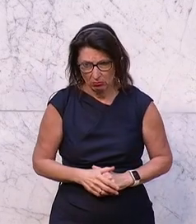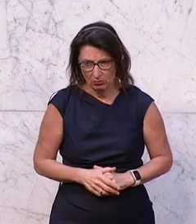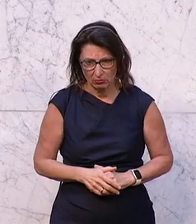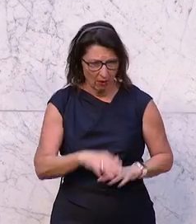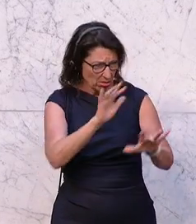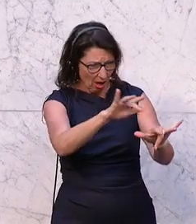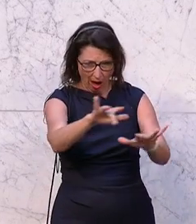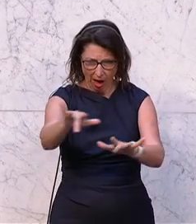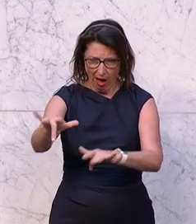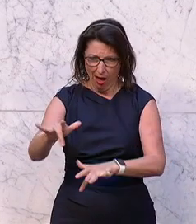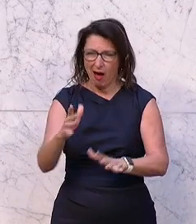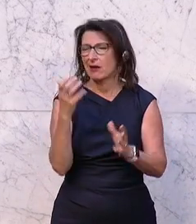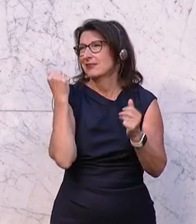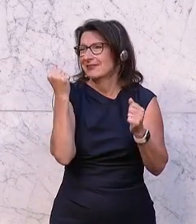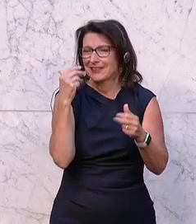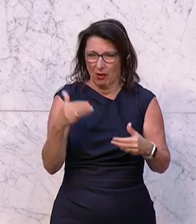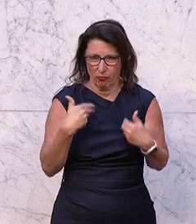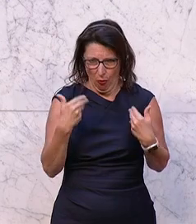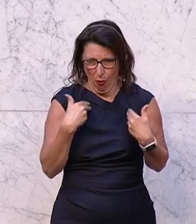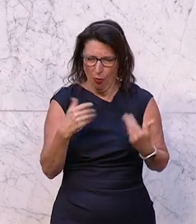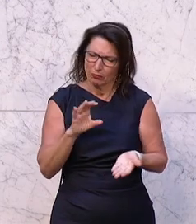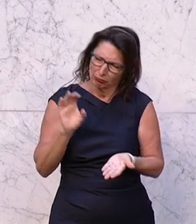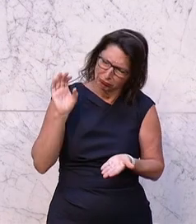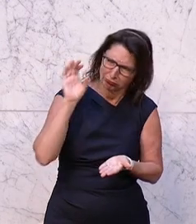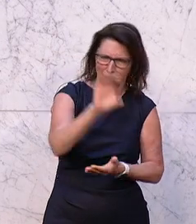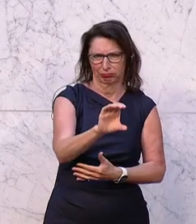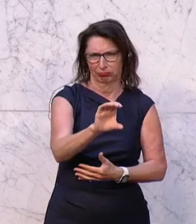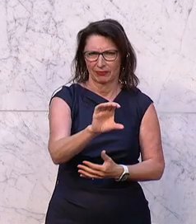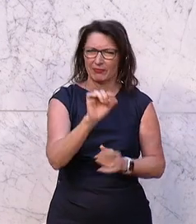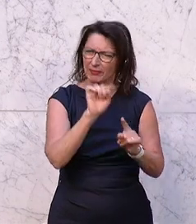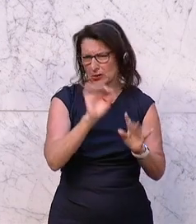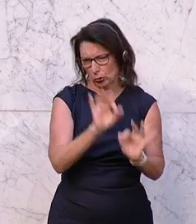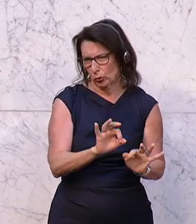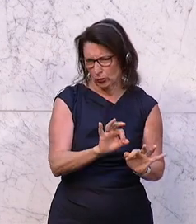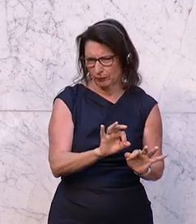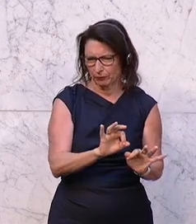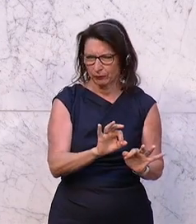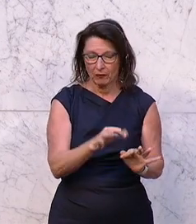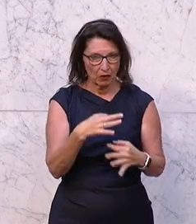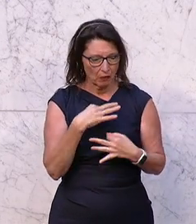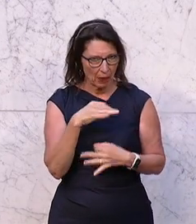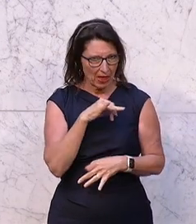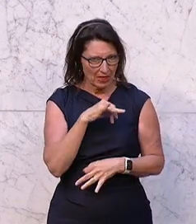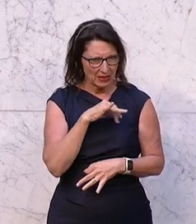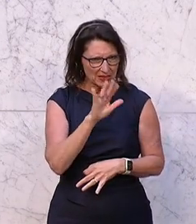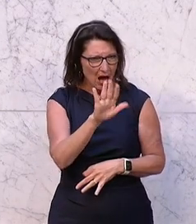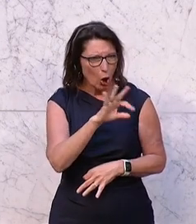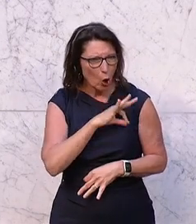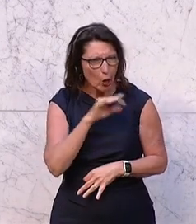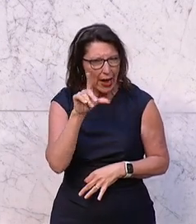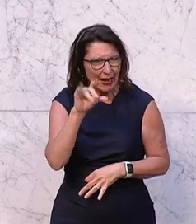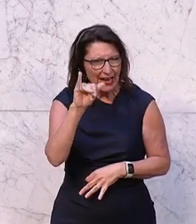sitzen, wird sich darüber freuen, dass wir das kriegen. Wir machen das, was vernünftig ist. Ich habe interessant gefunden, dass Ihr Kollege Linder